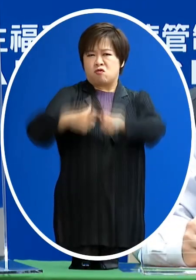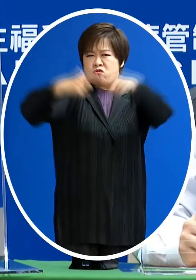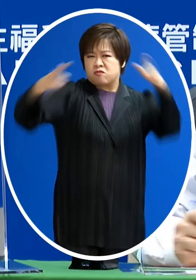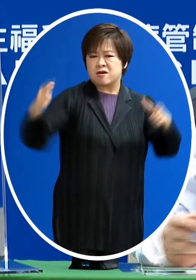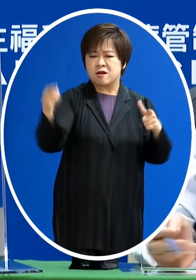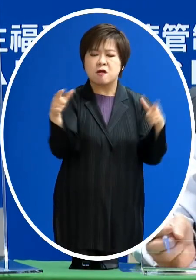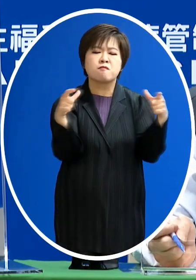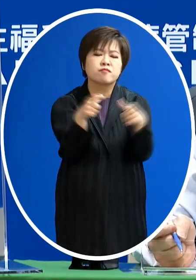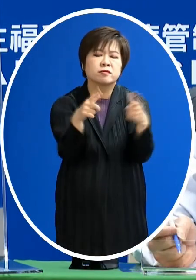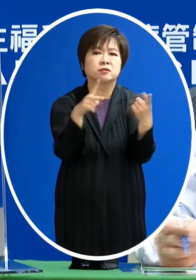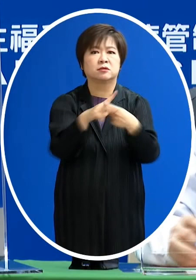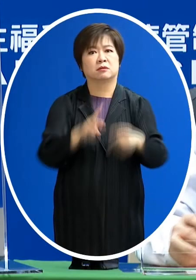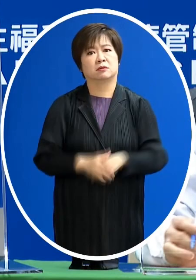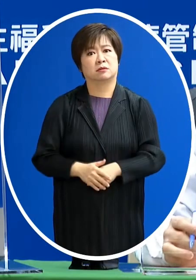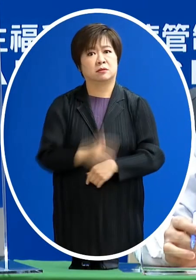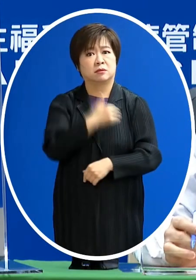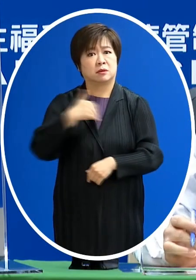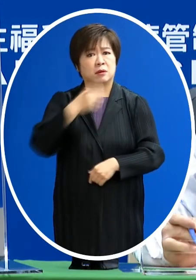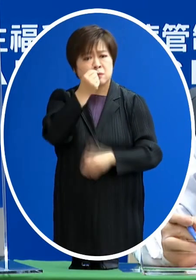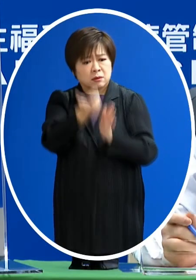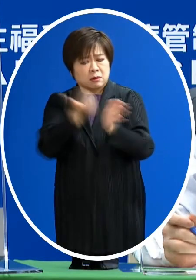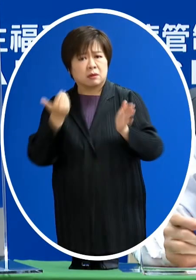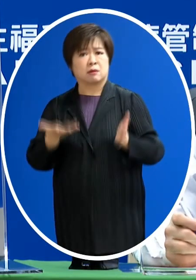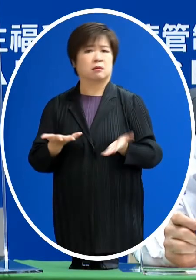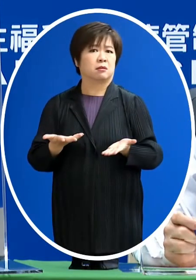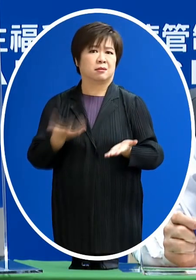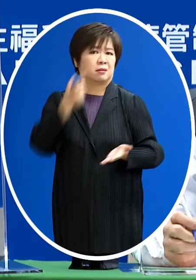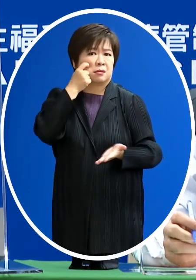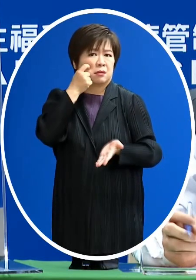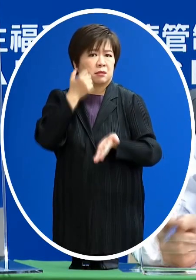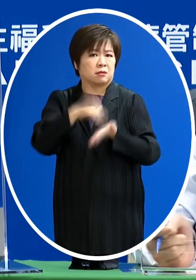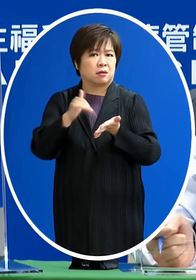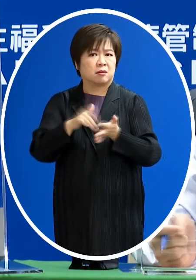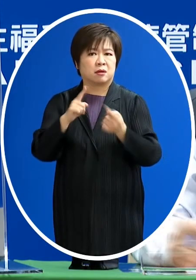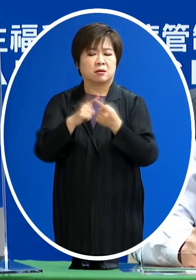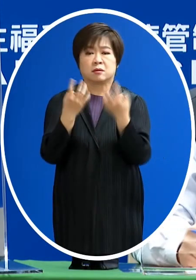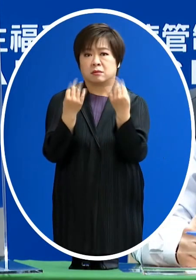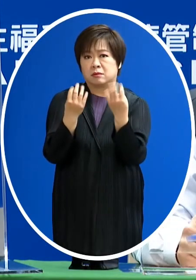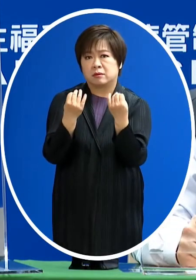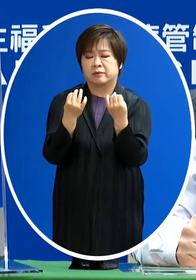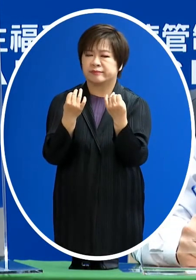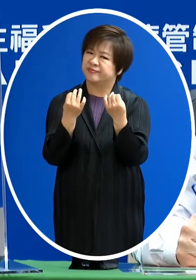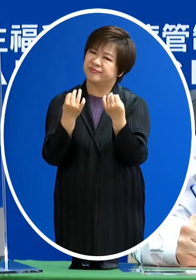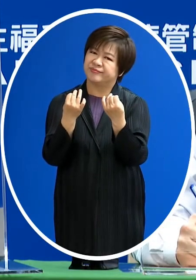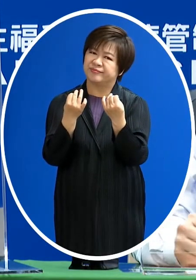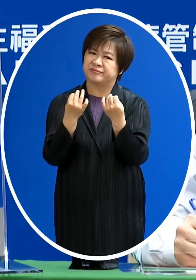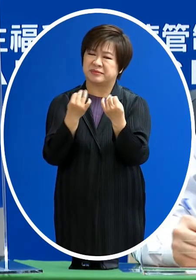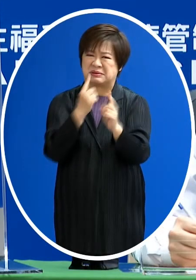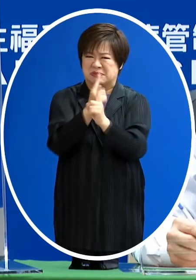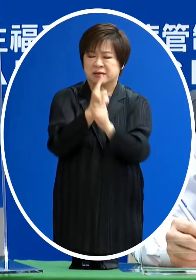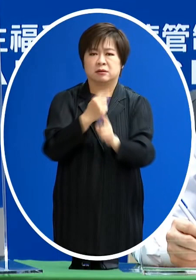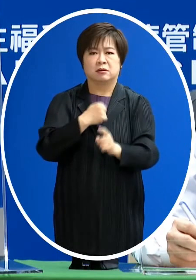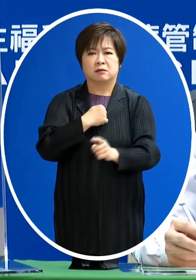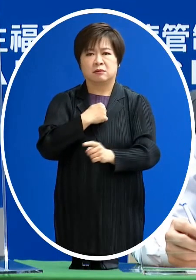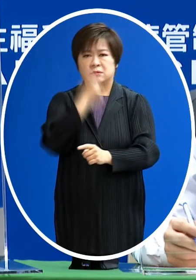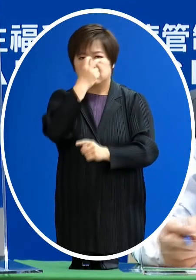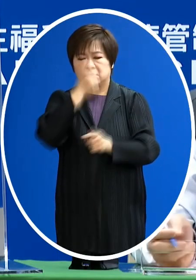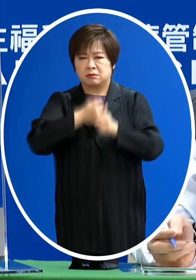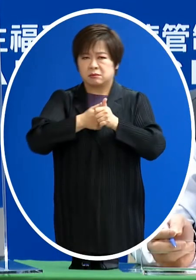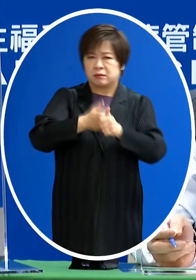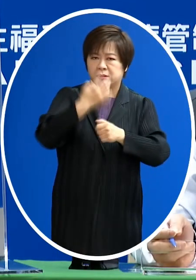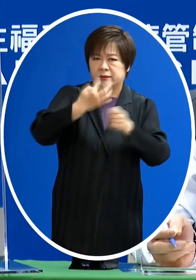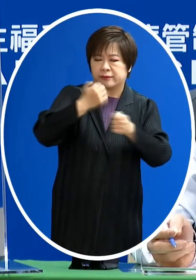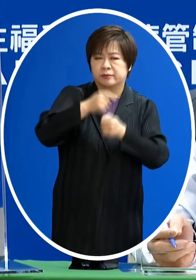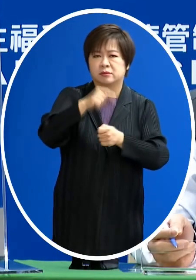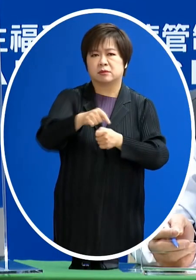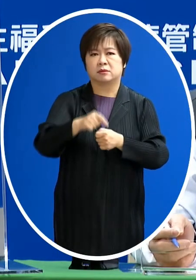可能一波比較小波可以來這樣子討論 那要估算說多少人坦白講 我相信從我觀察這麼多以來